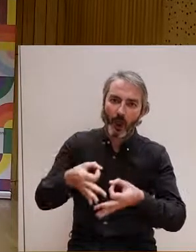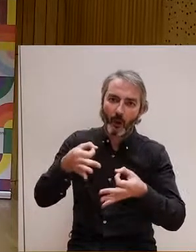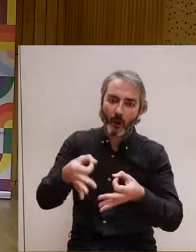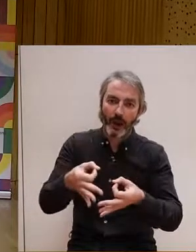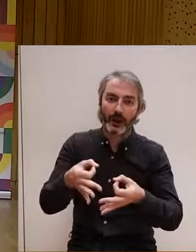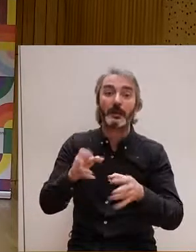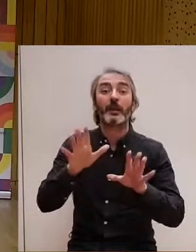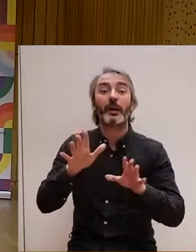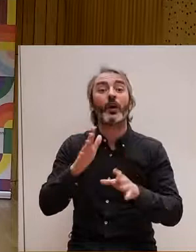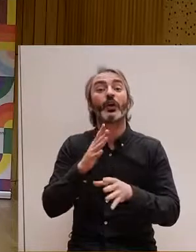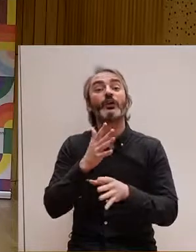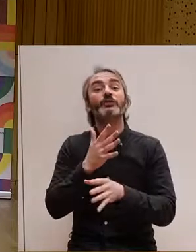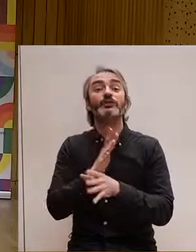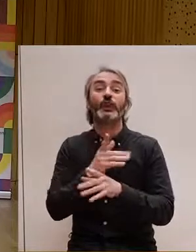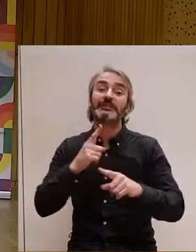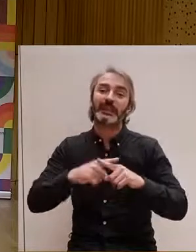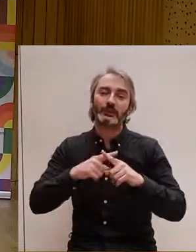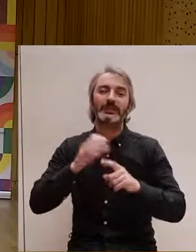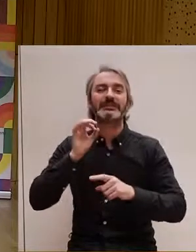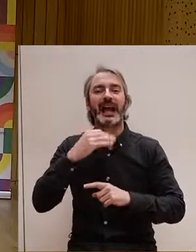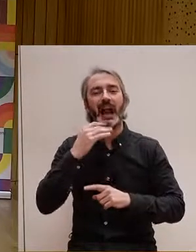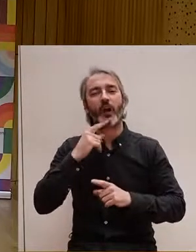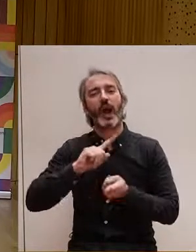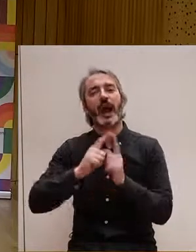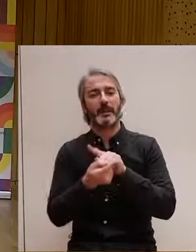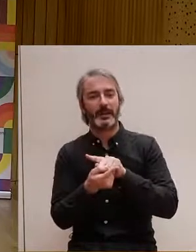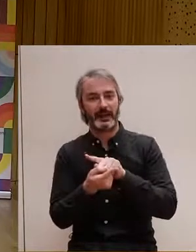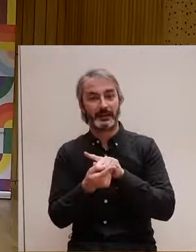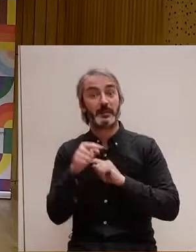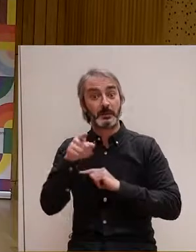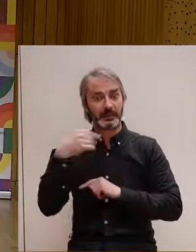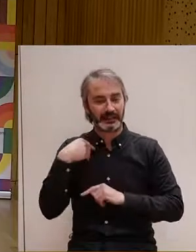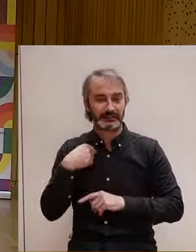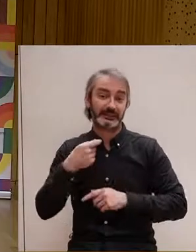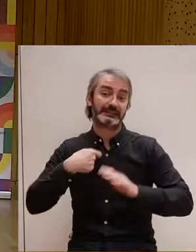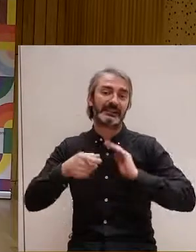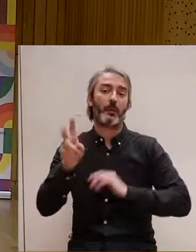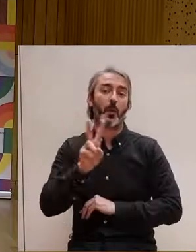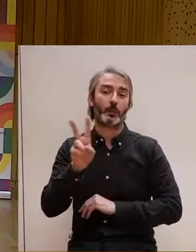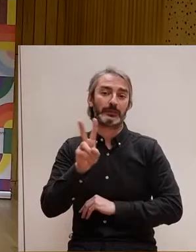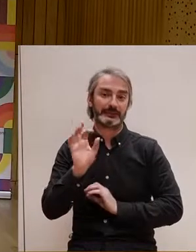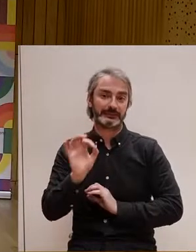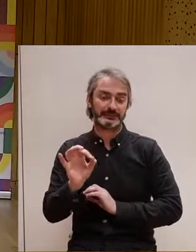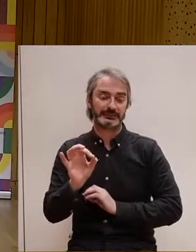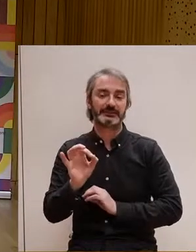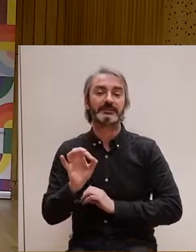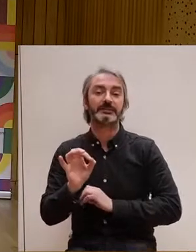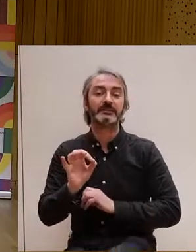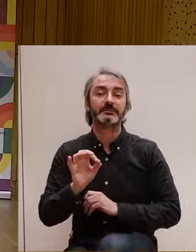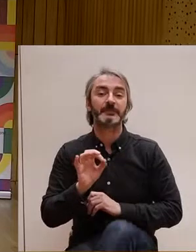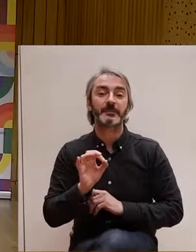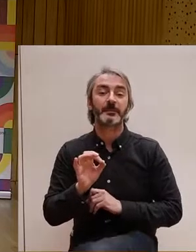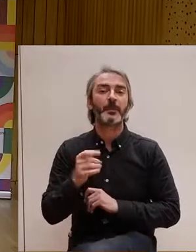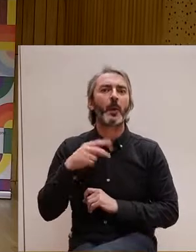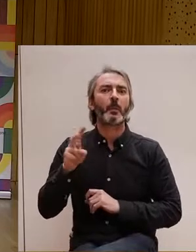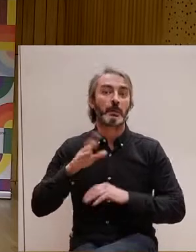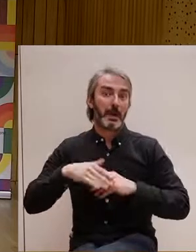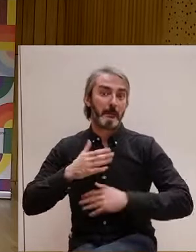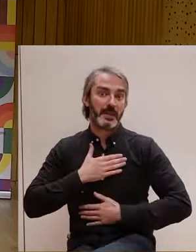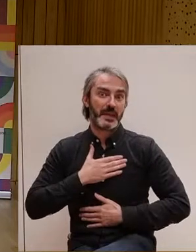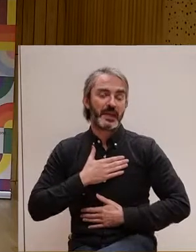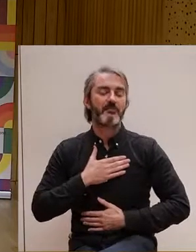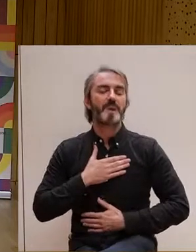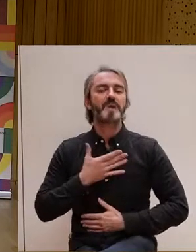sexuals sí que ha evolucionat. Llavors, d'aquí sorgeix voluptes. Una mica voluptes, per mi, ha